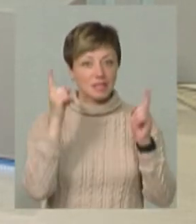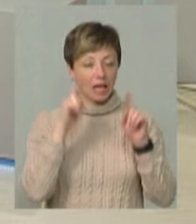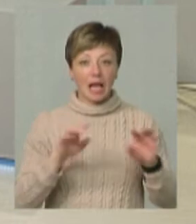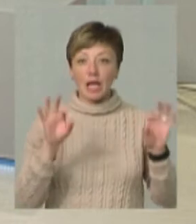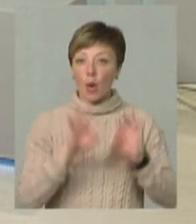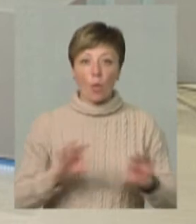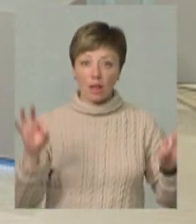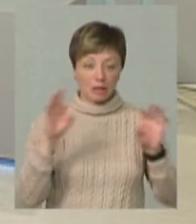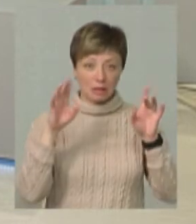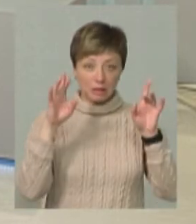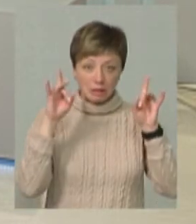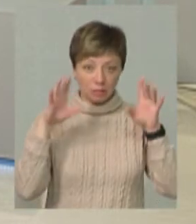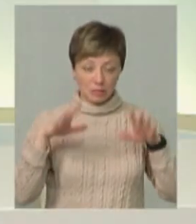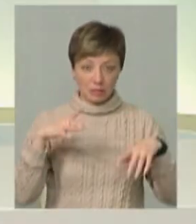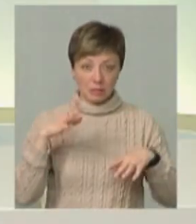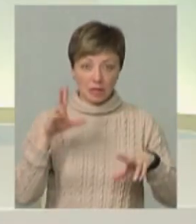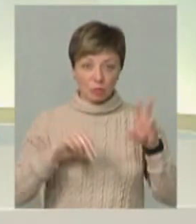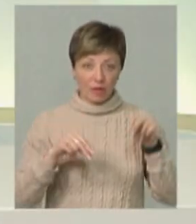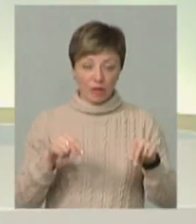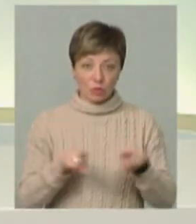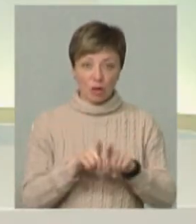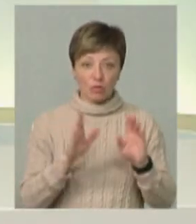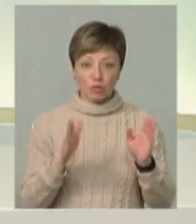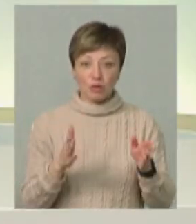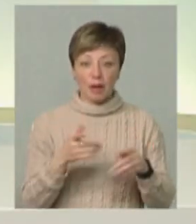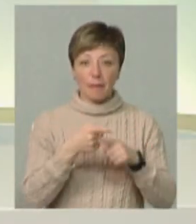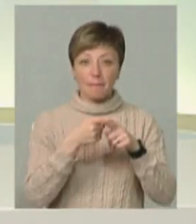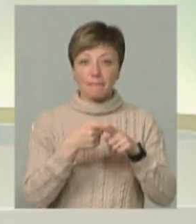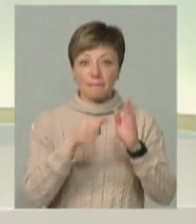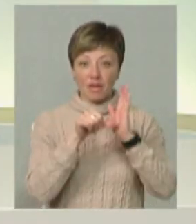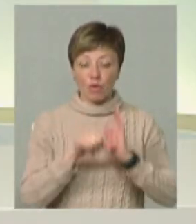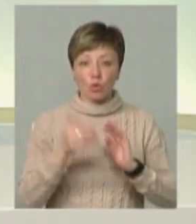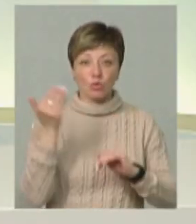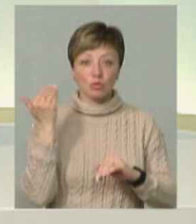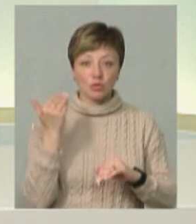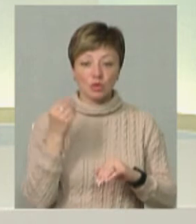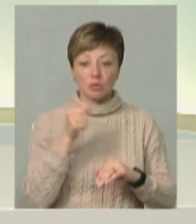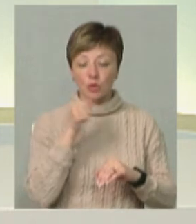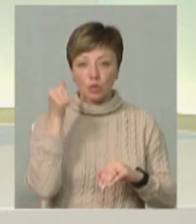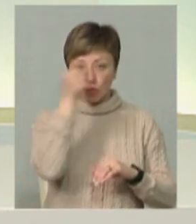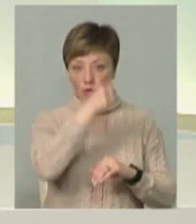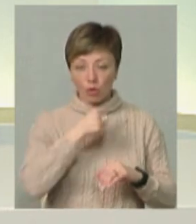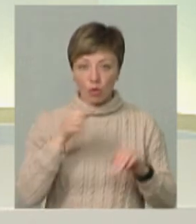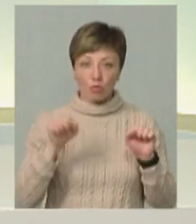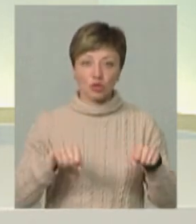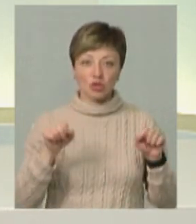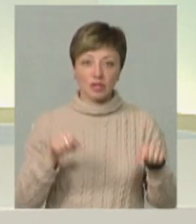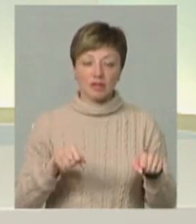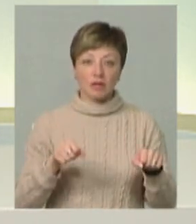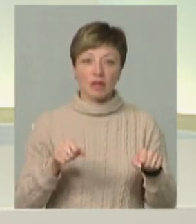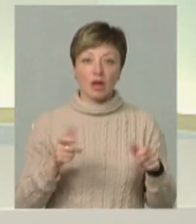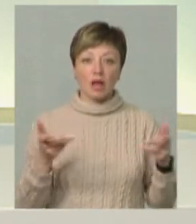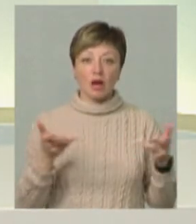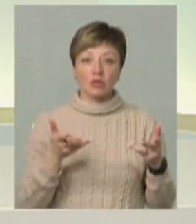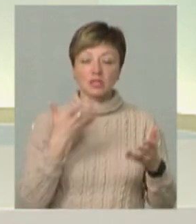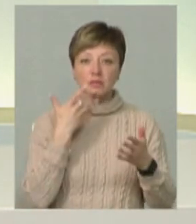сподівався, що так воно буде, так? А буквально десь, може, пів року тому, чи минулого року, десь минулого року можливо, і ми якось